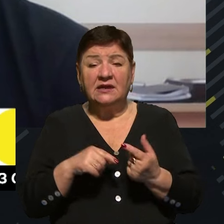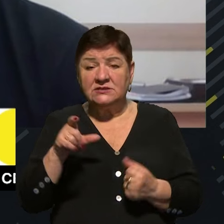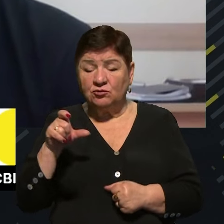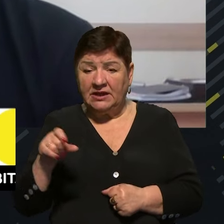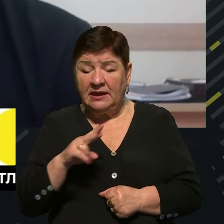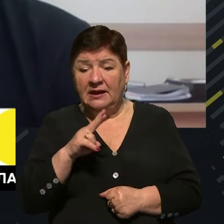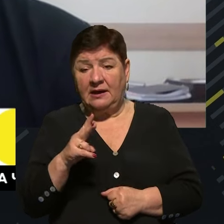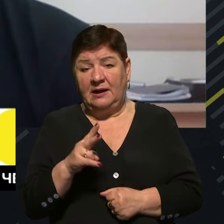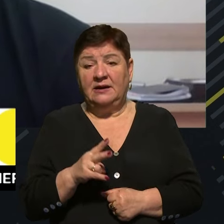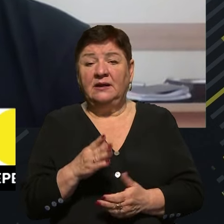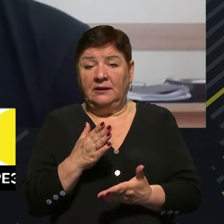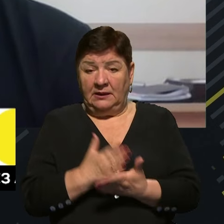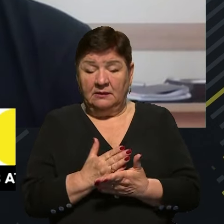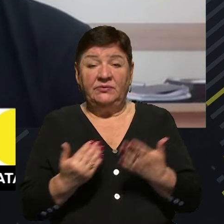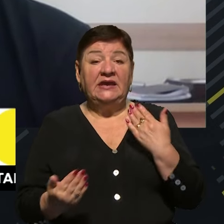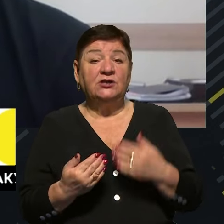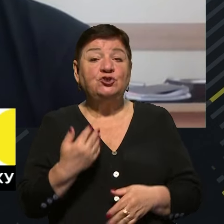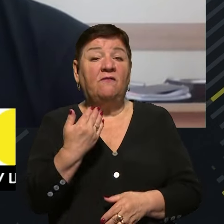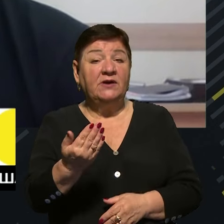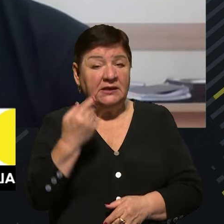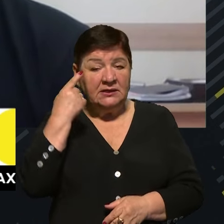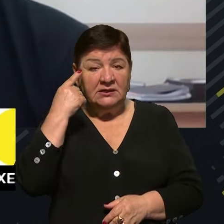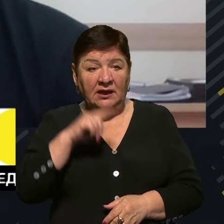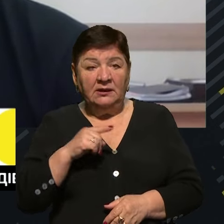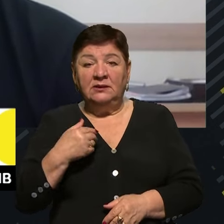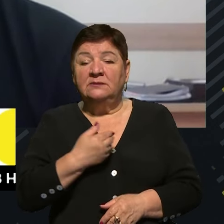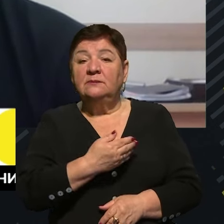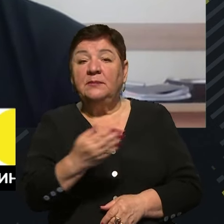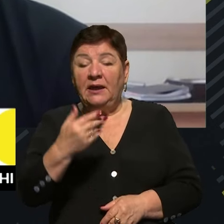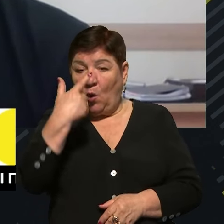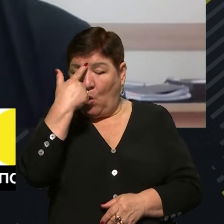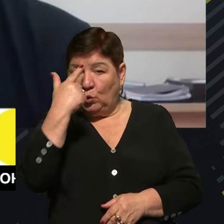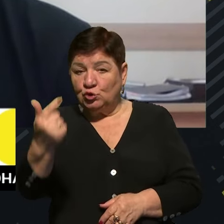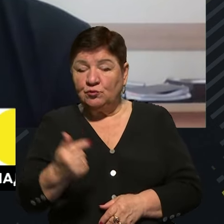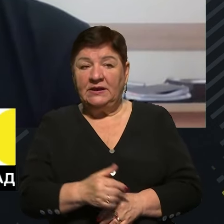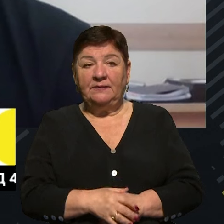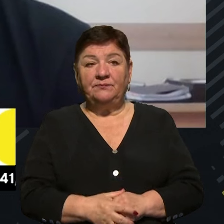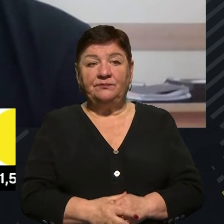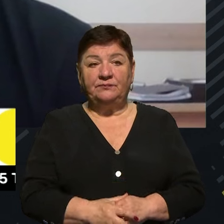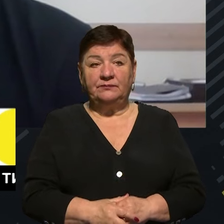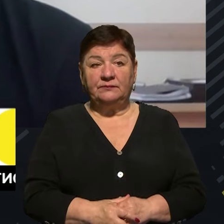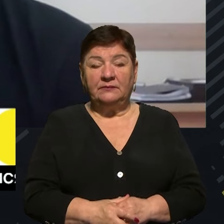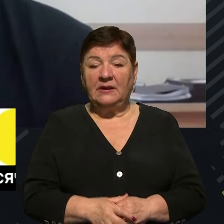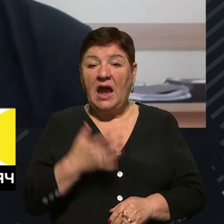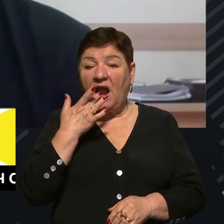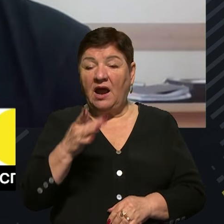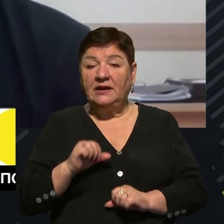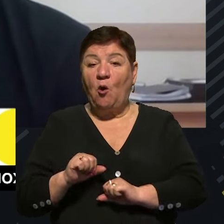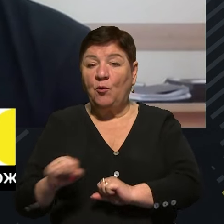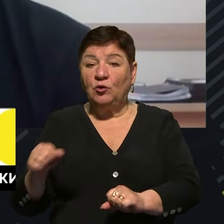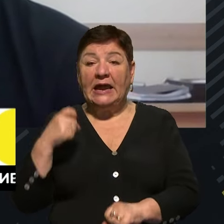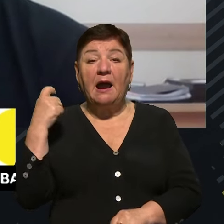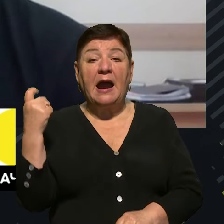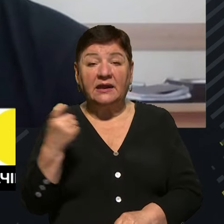знаходиться. Якщо ви знаєте, то ми оголошували, точніше, Рада оборони Харківщина